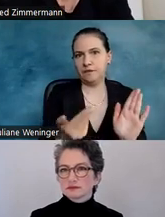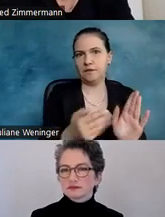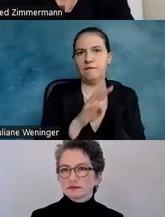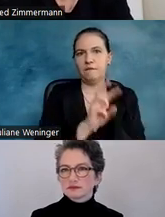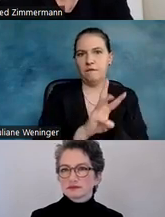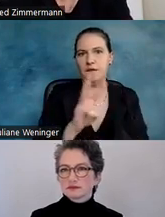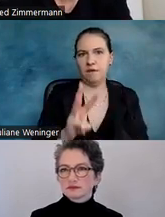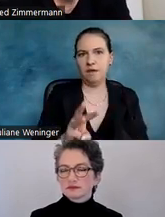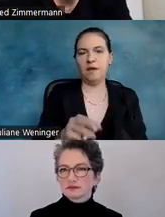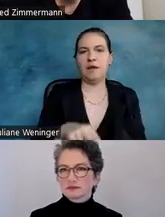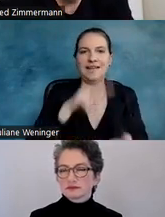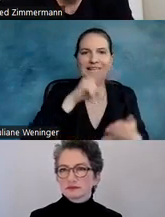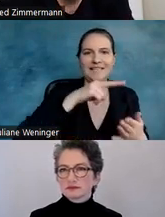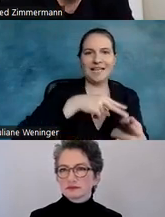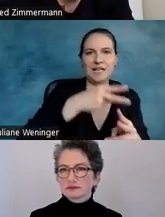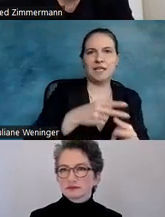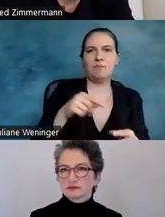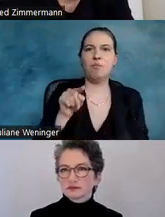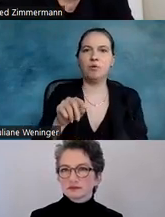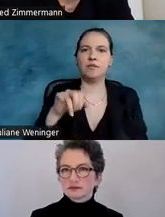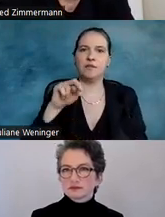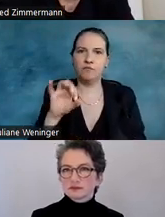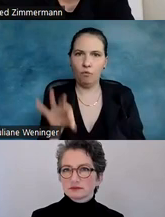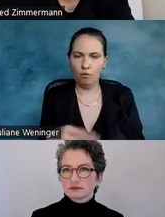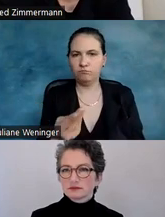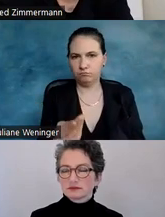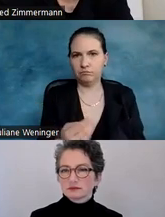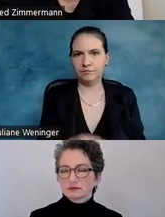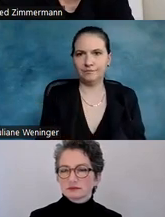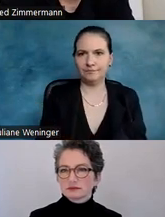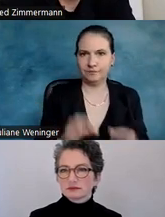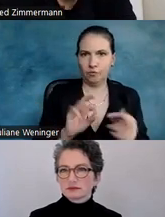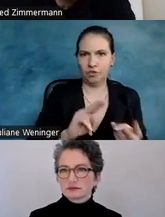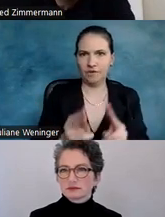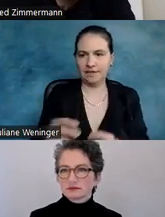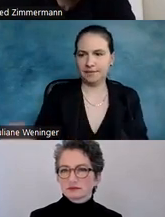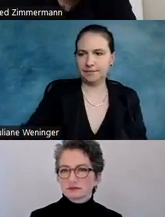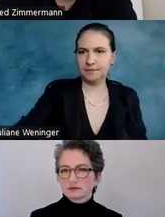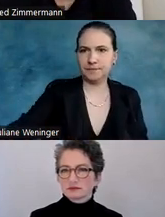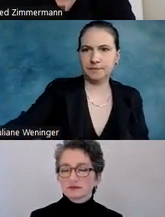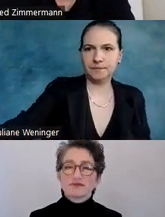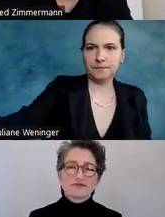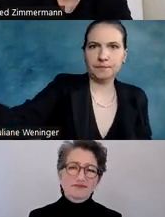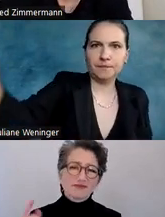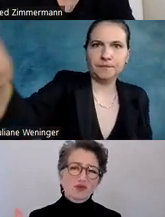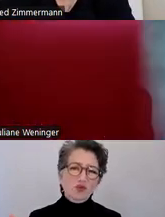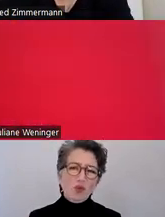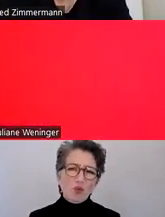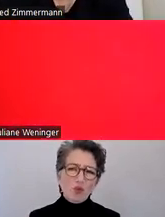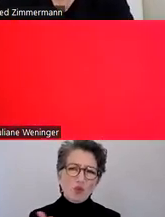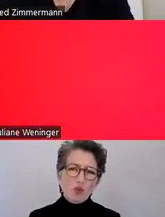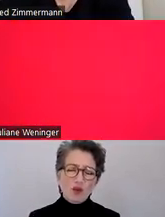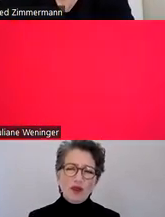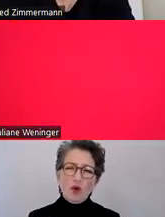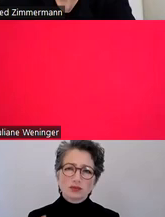.leserlich.info. Als eine unglaublich tolle Ressource, die kostenlos ist, die Ihnen der Deutsche Blinden- und